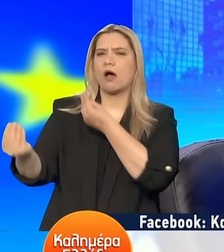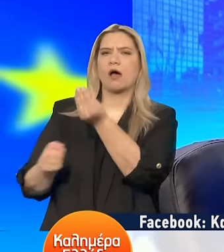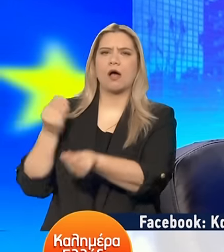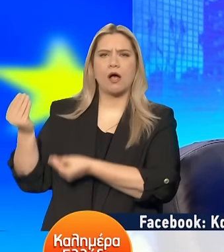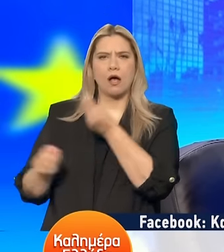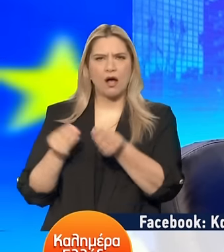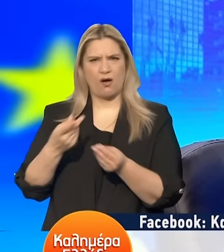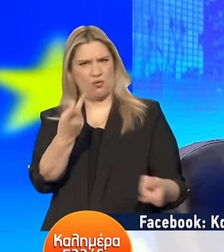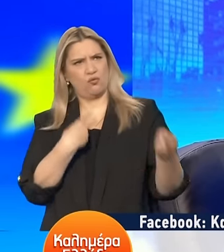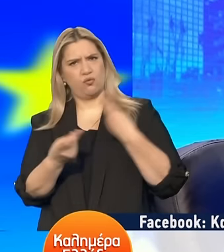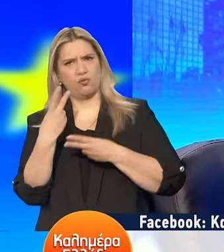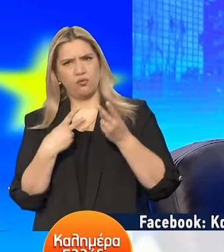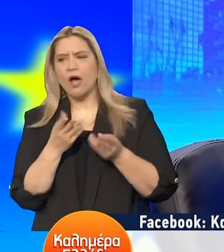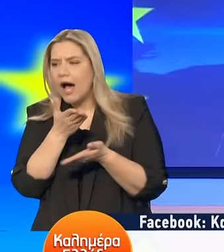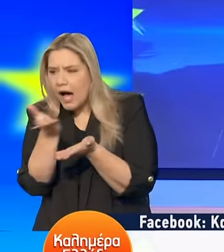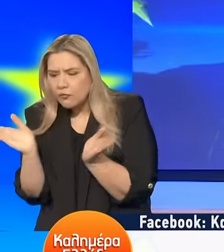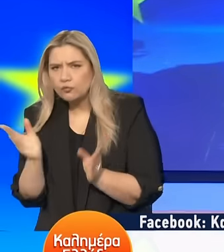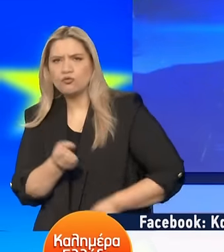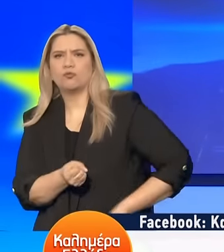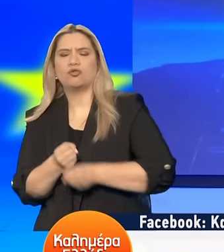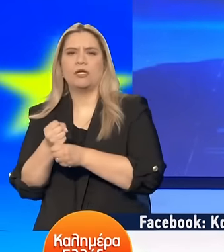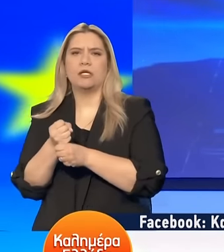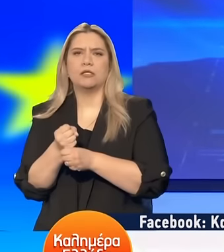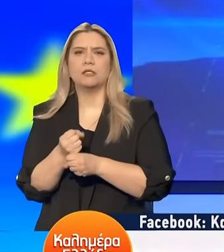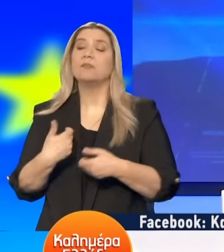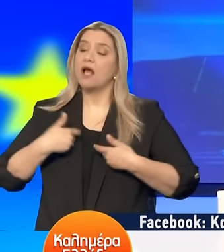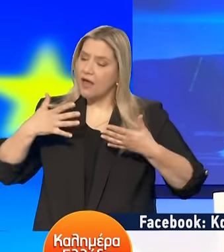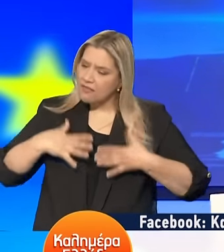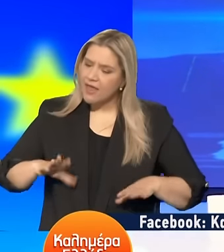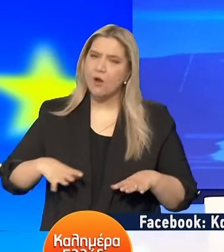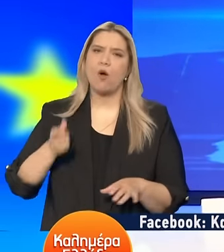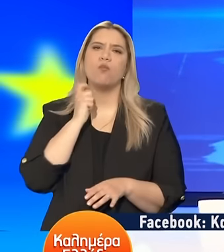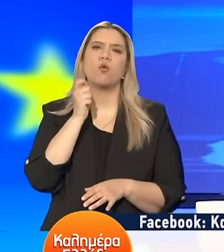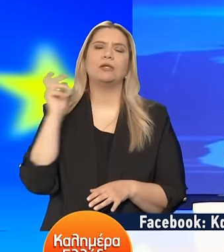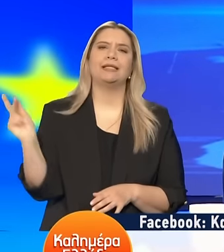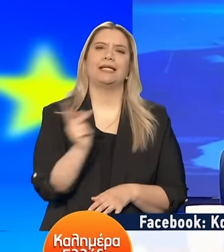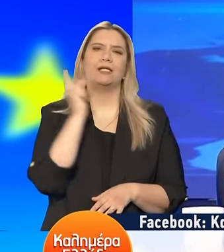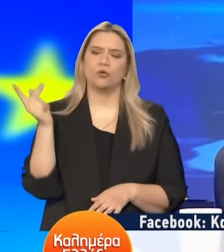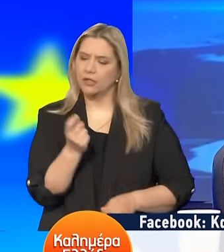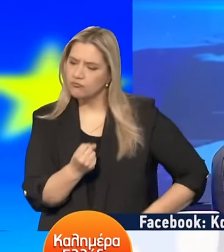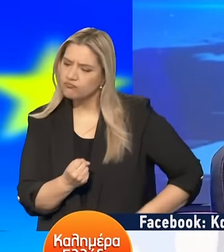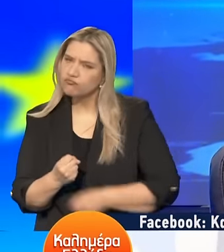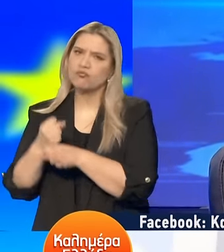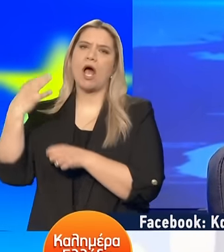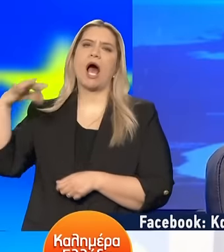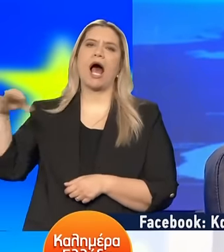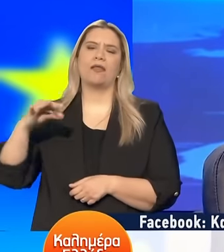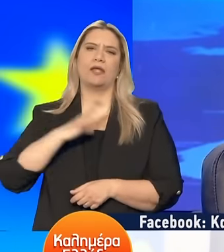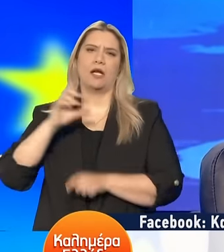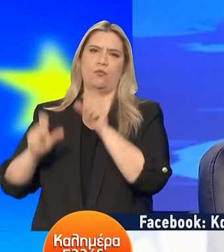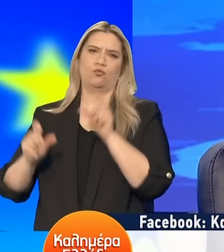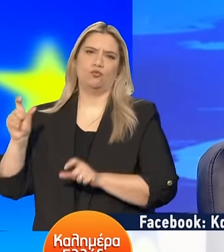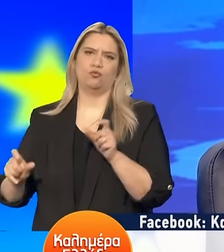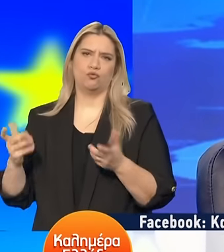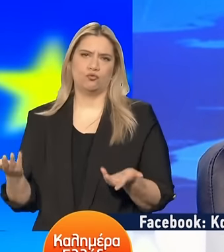Αυτούς υποστηρίζει τελικά Διότι θέλουμε μια κοινωνική πολιτική η οποία να μπορεί να υποστηρίζει τους πιο αδύναμους συμπολίτες μας Και όπως σας